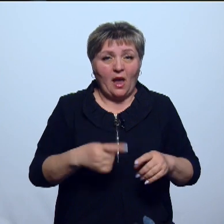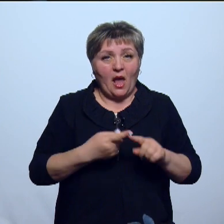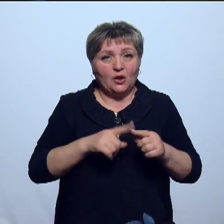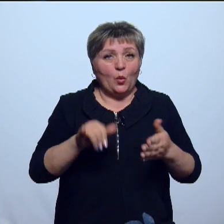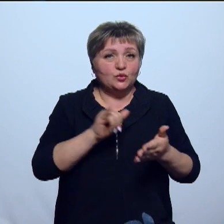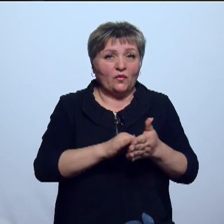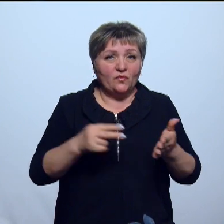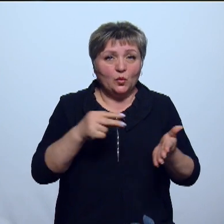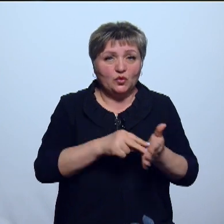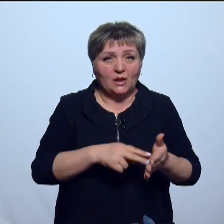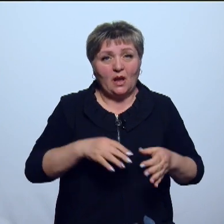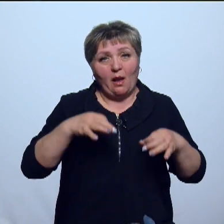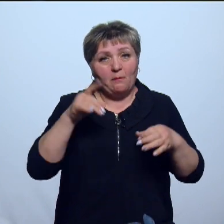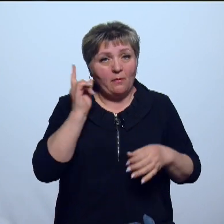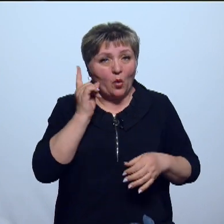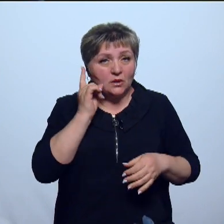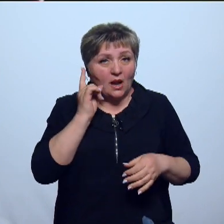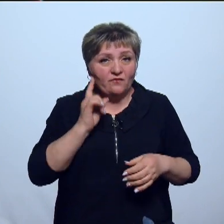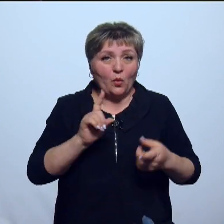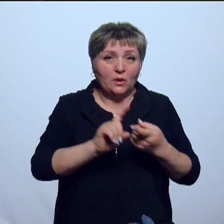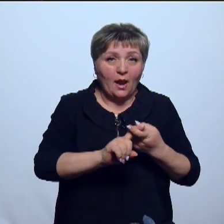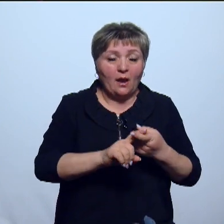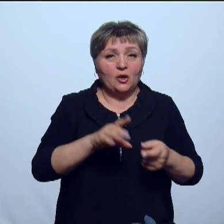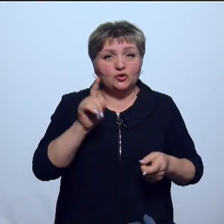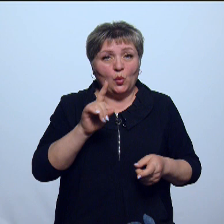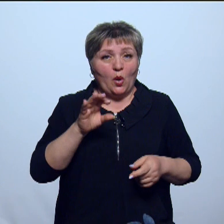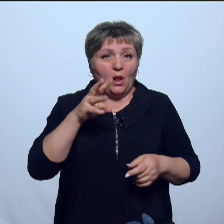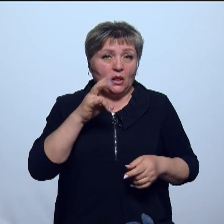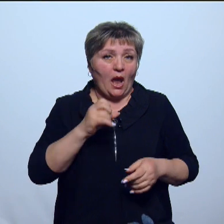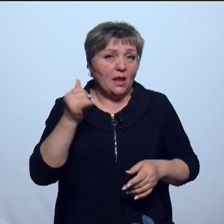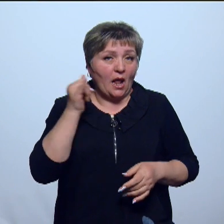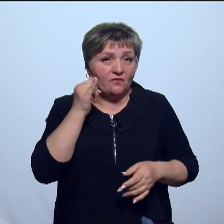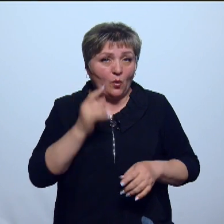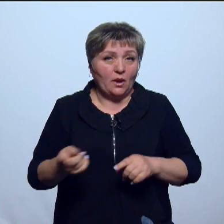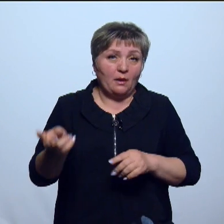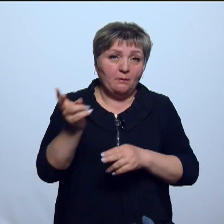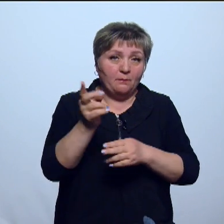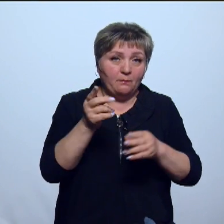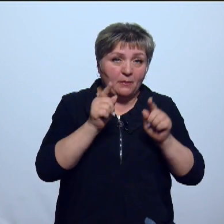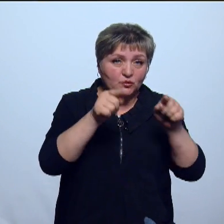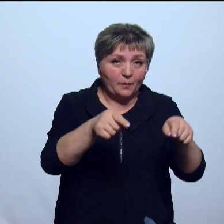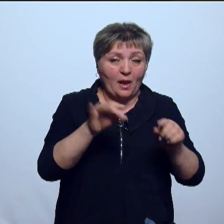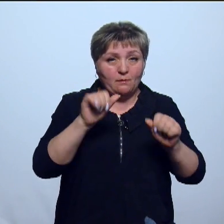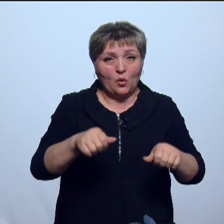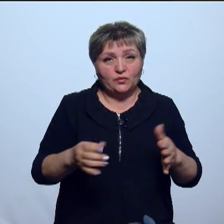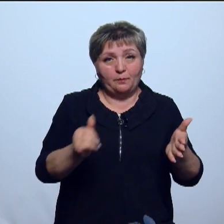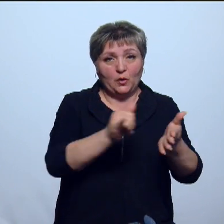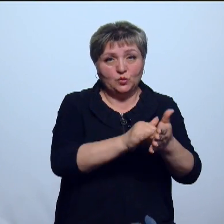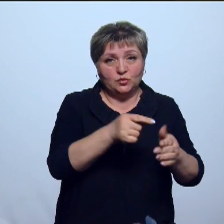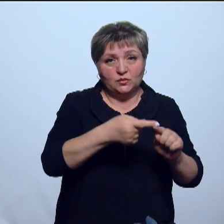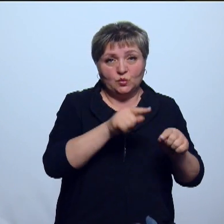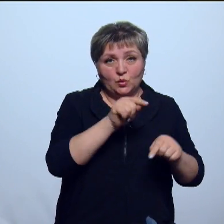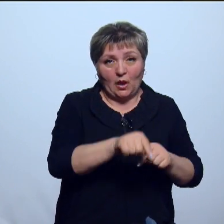устройство подключается к мобильному телефону. И все, что на мобильный телефон приходит, мы можем вывести сюда. Сообщение всех мессенджеров,